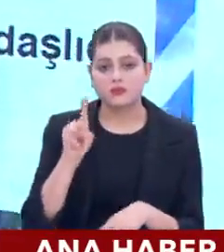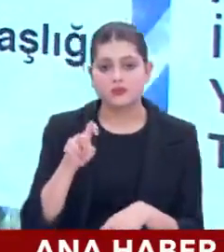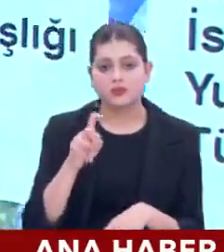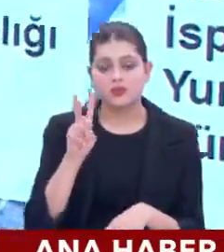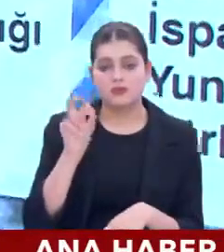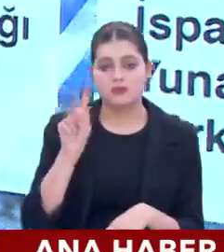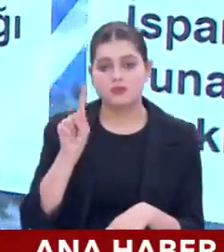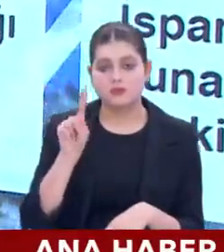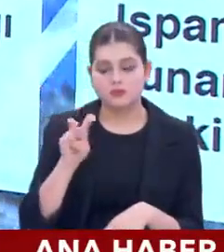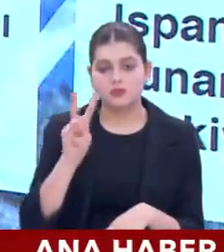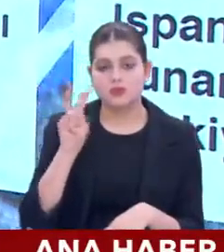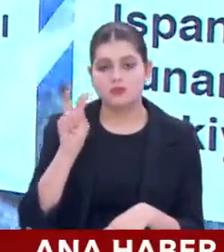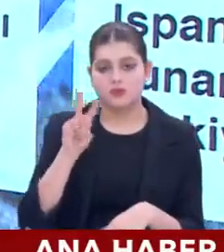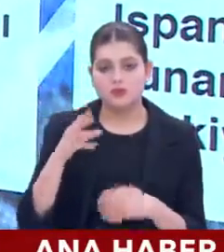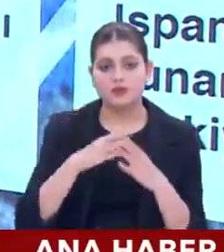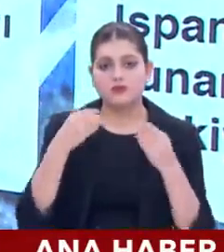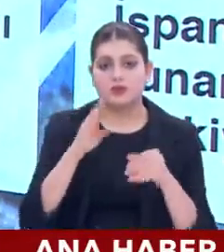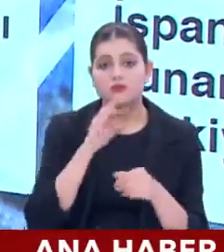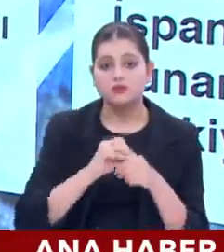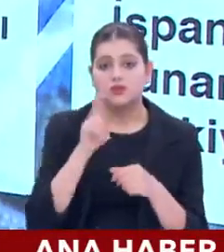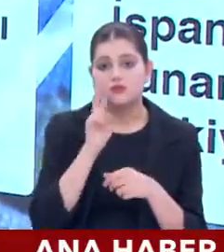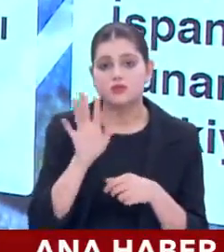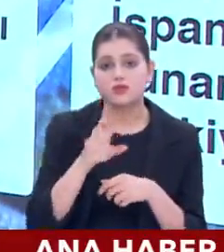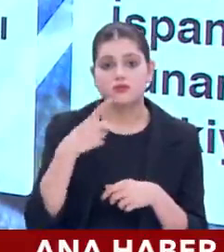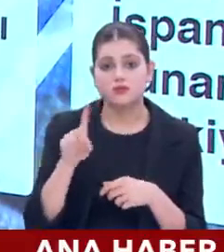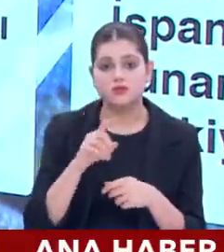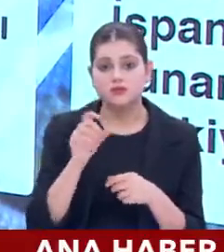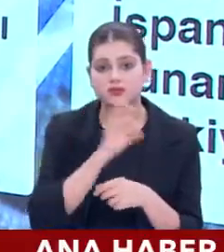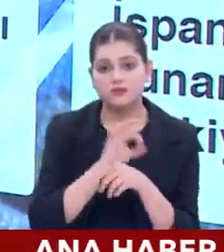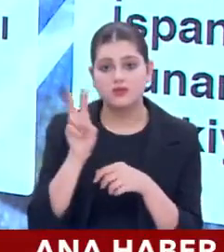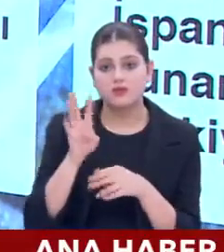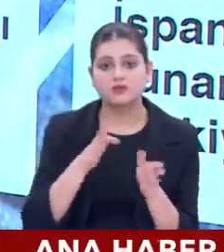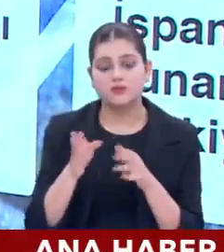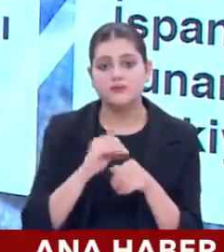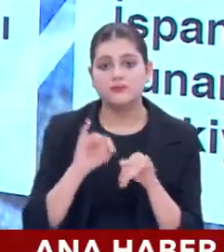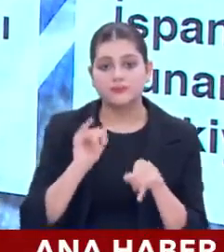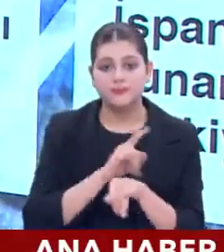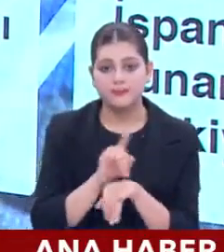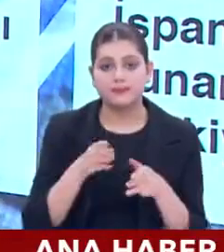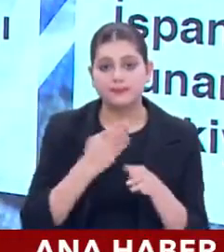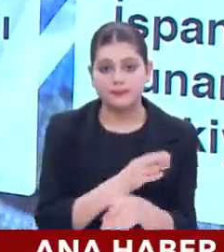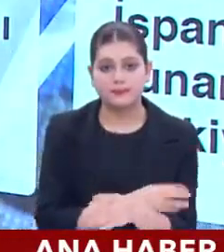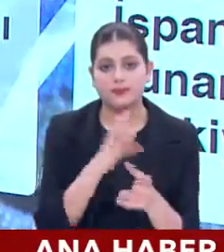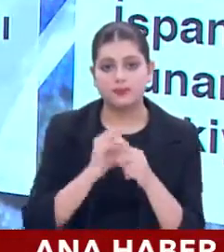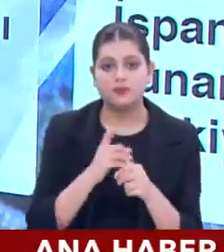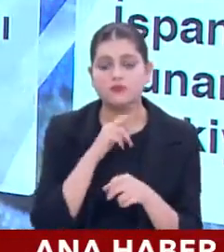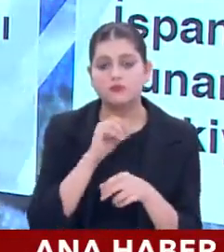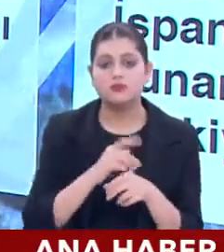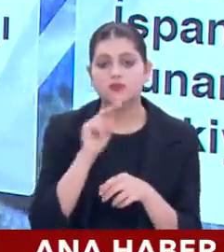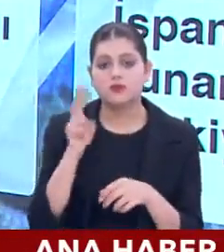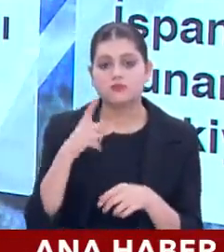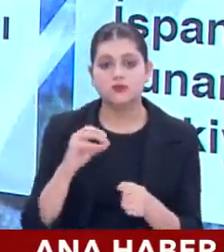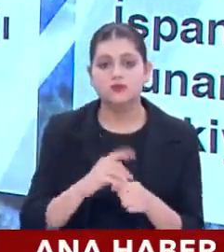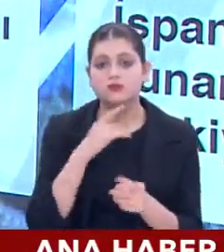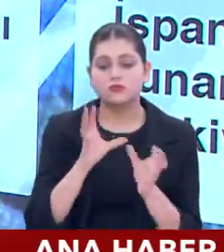-2022 arası yabancıya satılan konut 252 bin 0,24 adet. Aynı dönem vatandaşlık alan yabancı sayısı 20